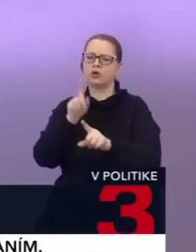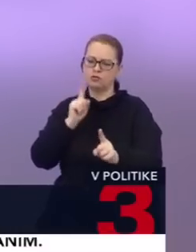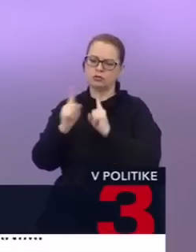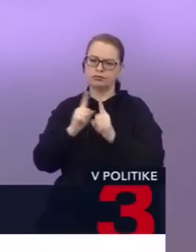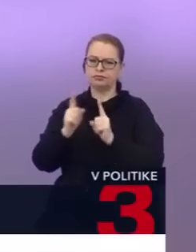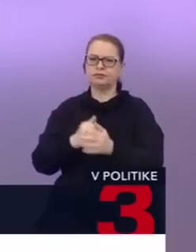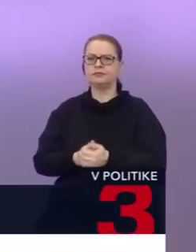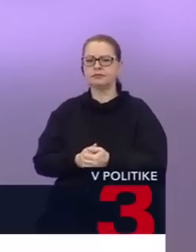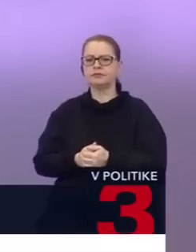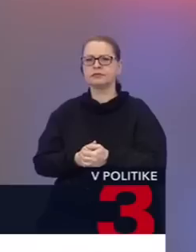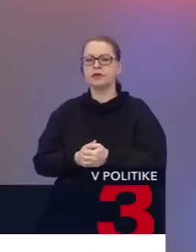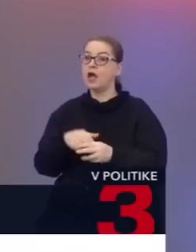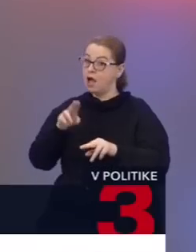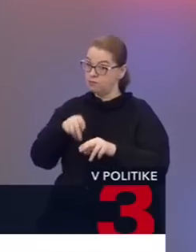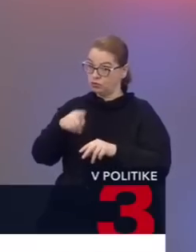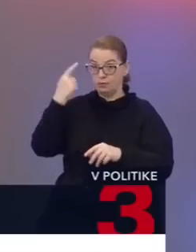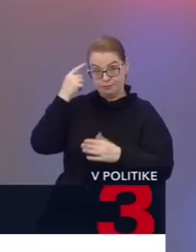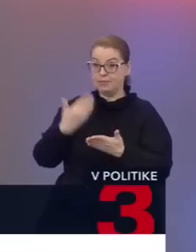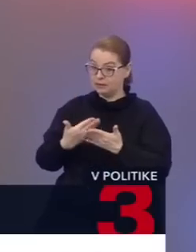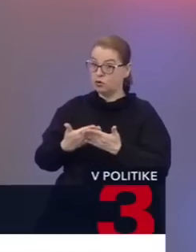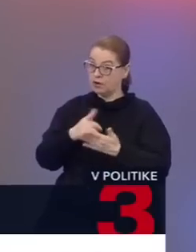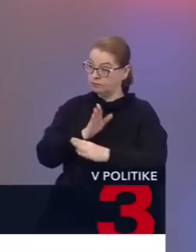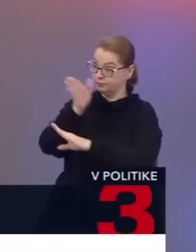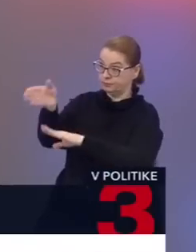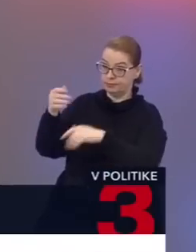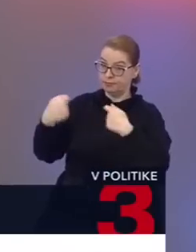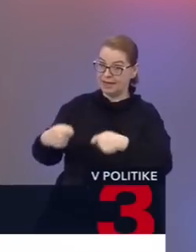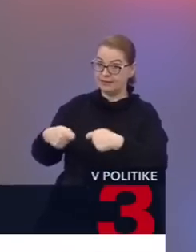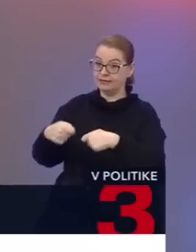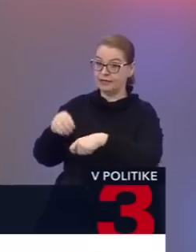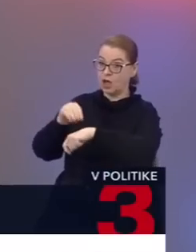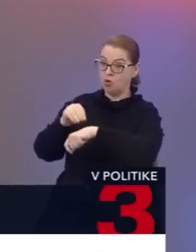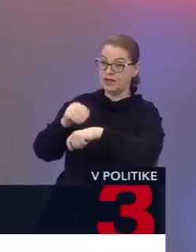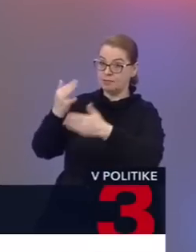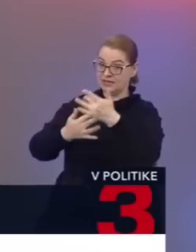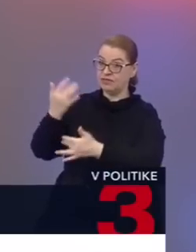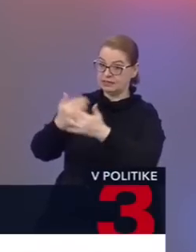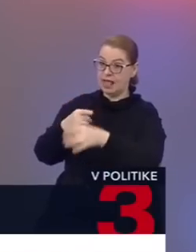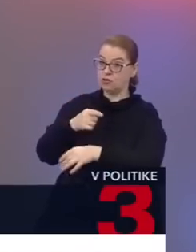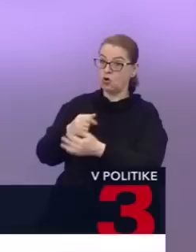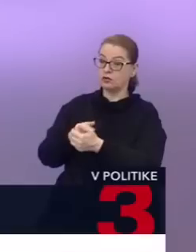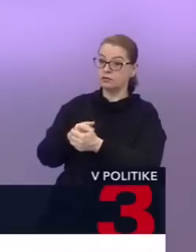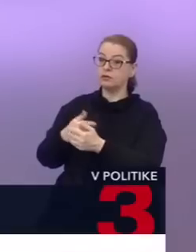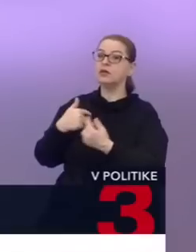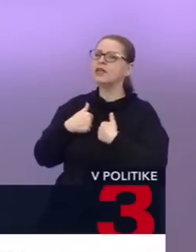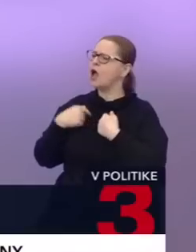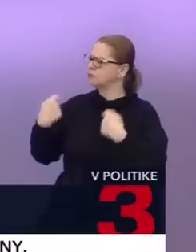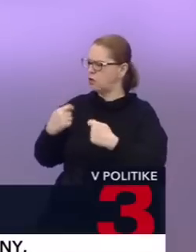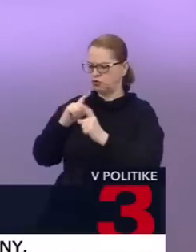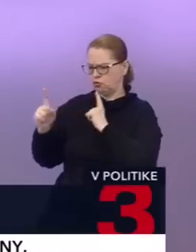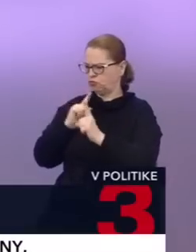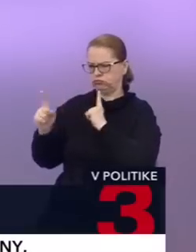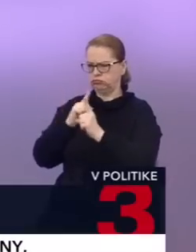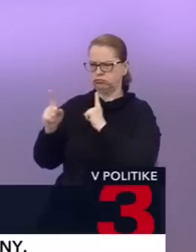kľúčové. A vy potom predpokladáte, že pôjdete za prezidentkou oznámiť jej tento výsledok? Ja s pani prezidentkou komunikujem